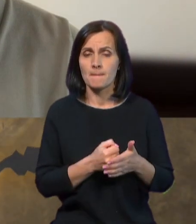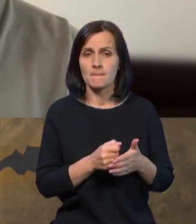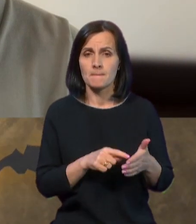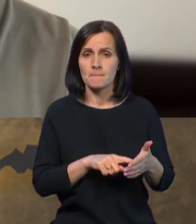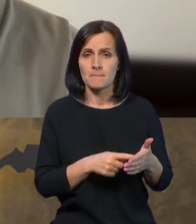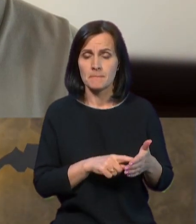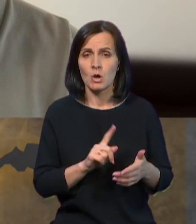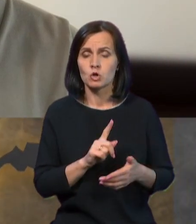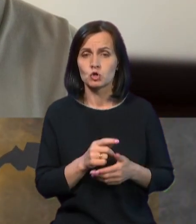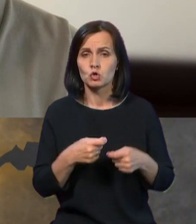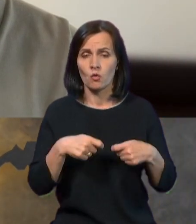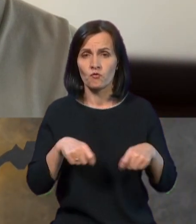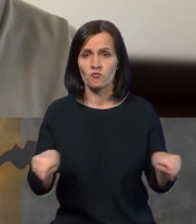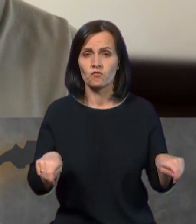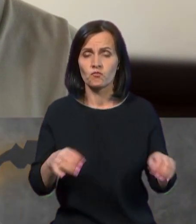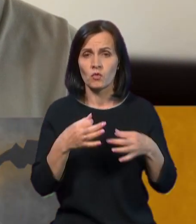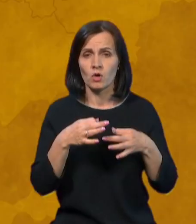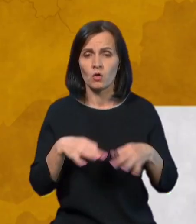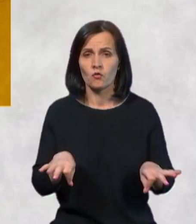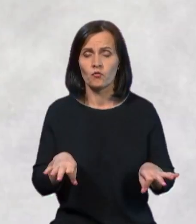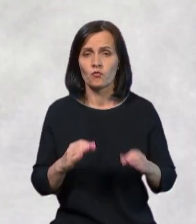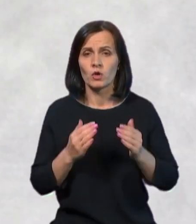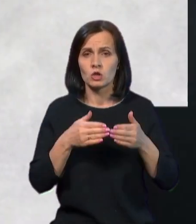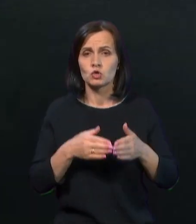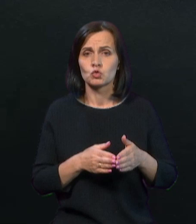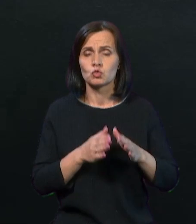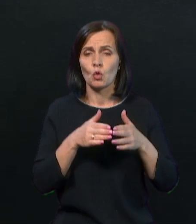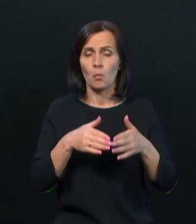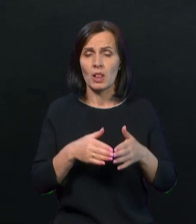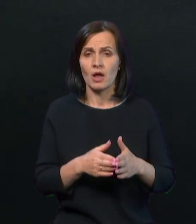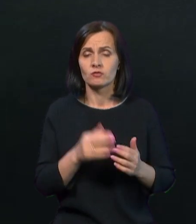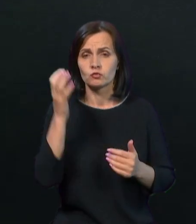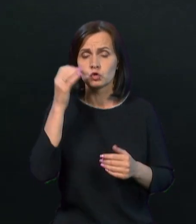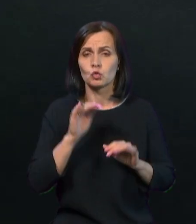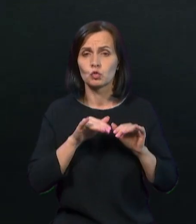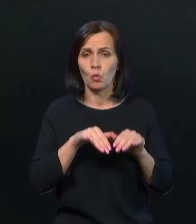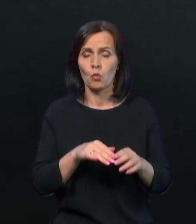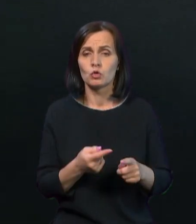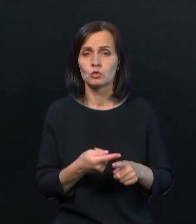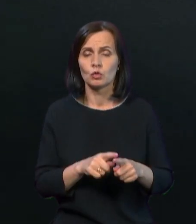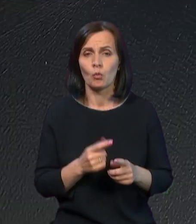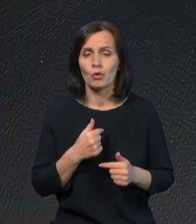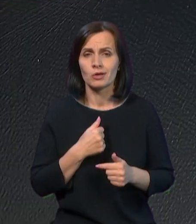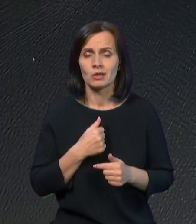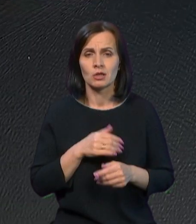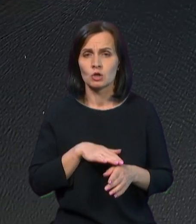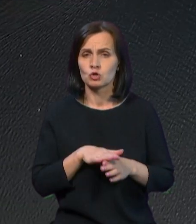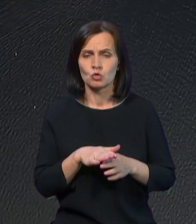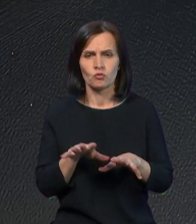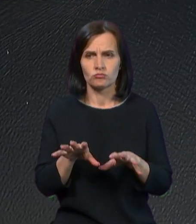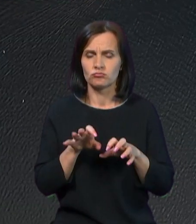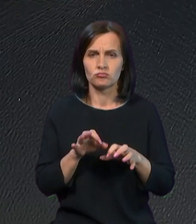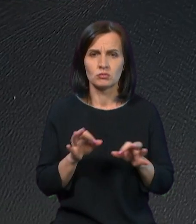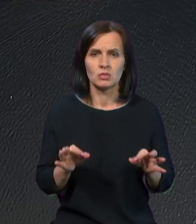на тому, щоб відкрили вільне судноплавство в Чорному морі. Тому я геть не сприймаю